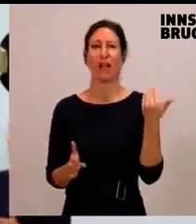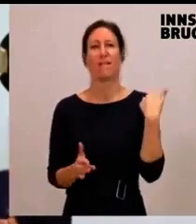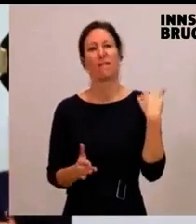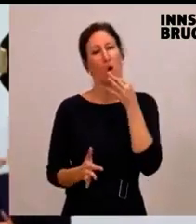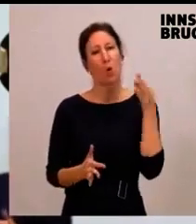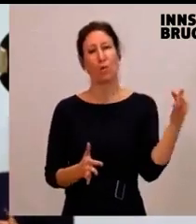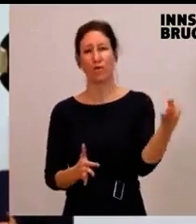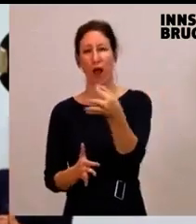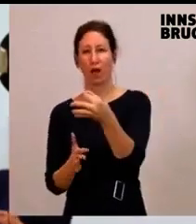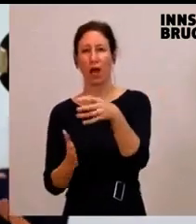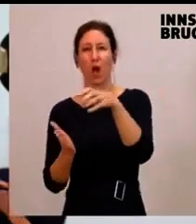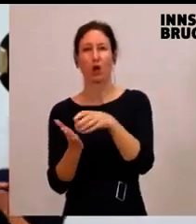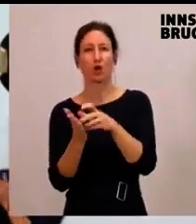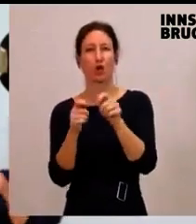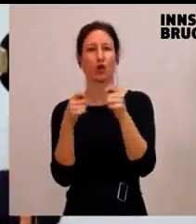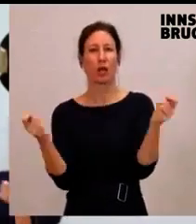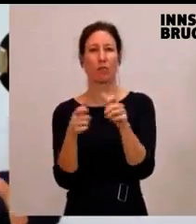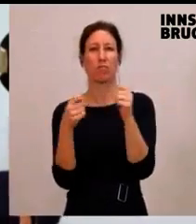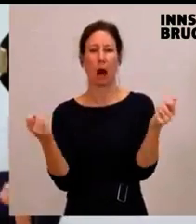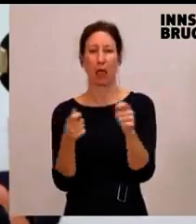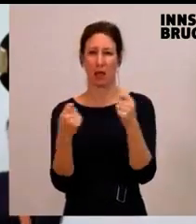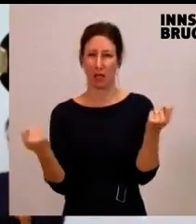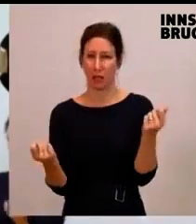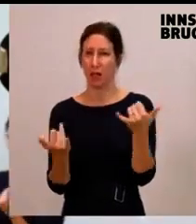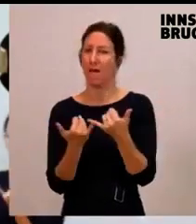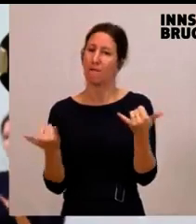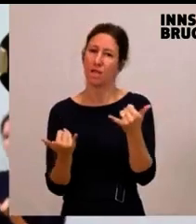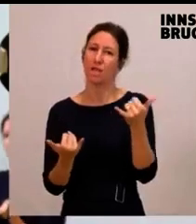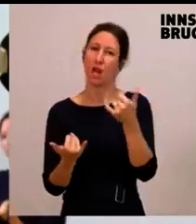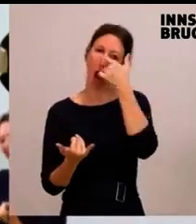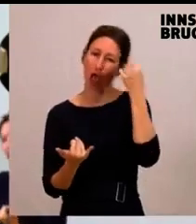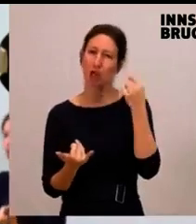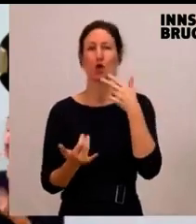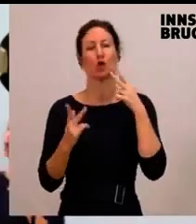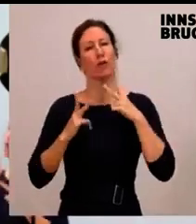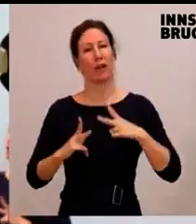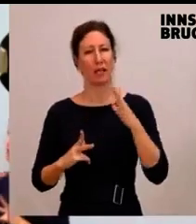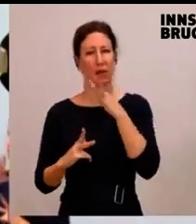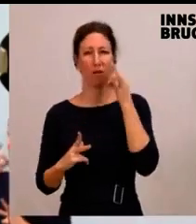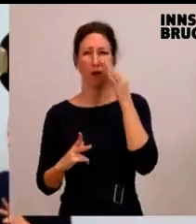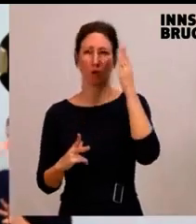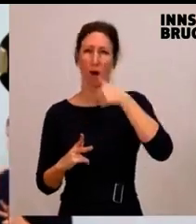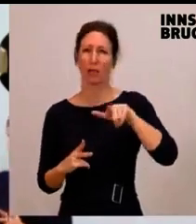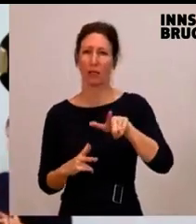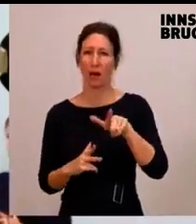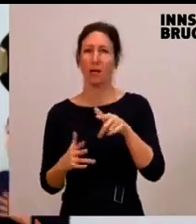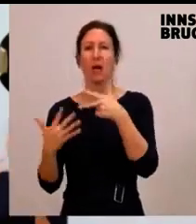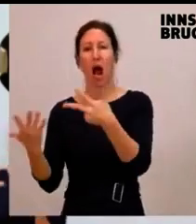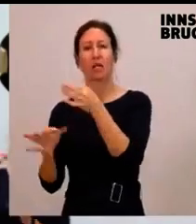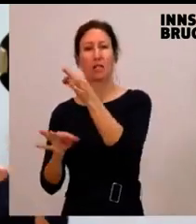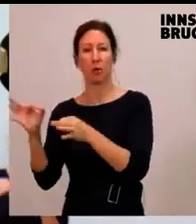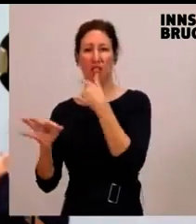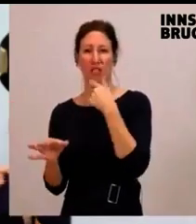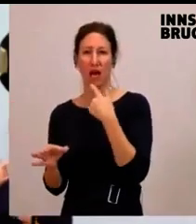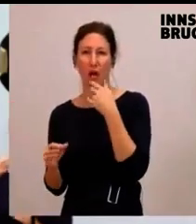im Stadtblatt gegeben, wie sehr die Bürger mit der Frau Schwarzl zufrieden sind. 80 Prozent haben gesagt, nicht genügend und 8 Prozent